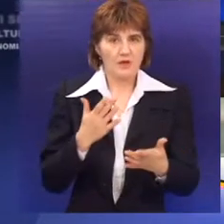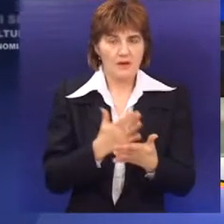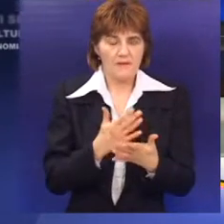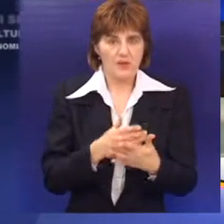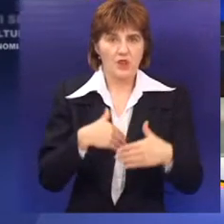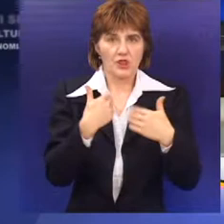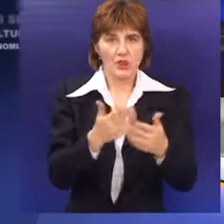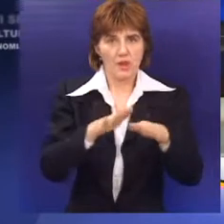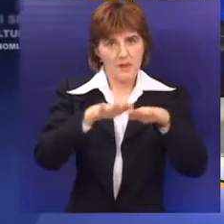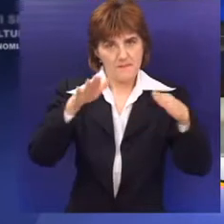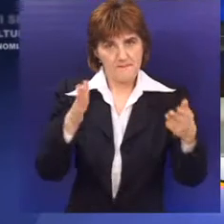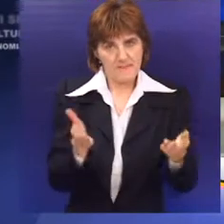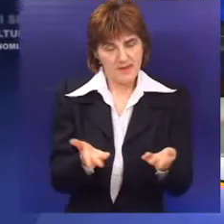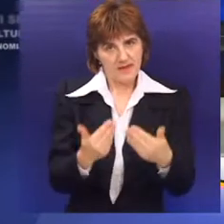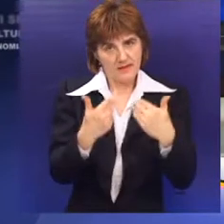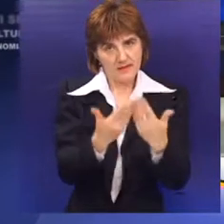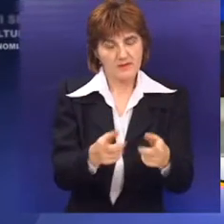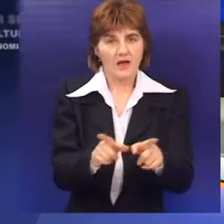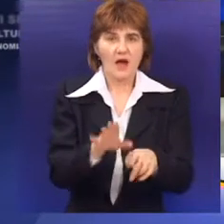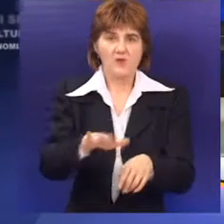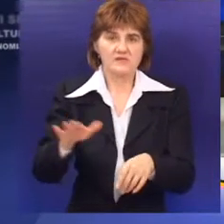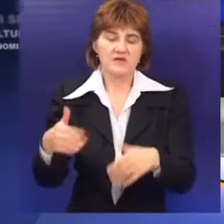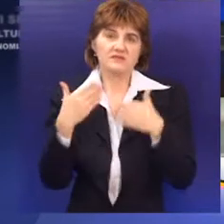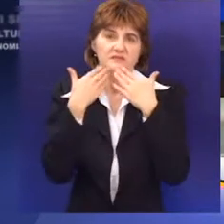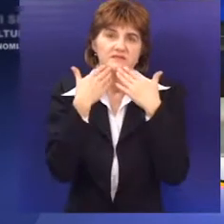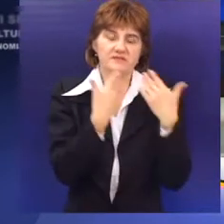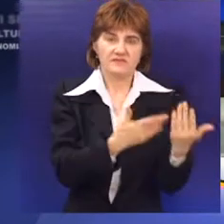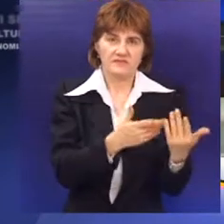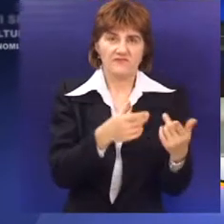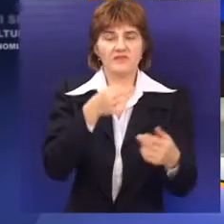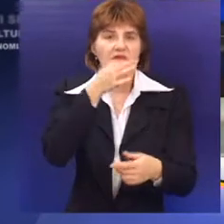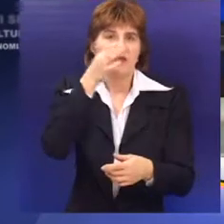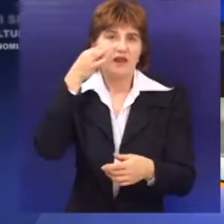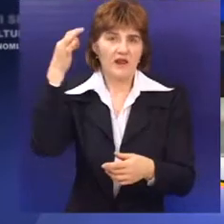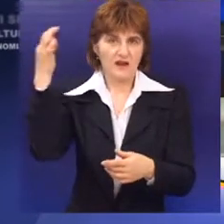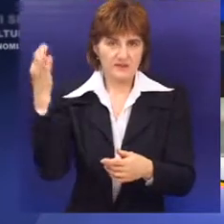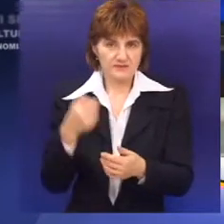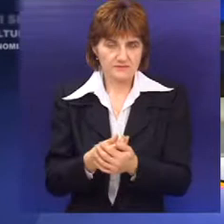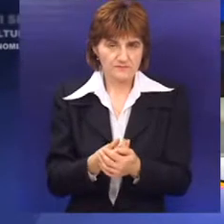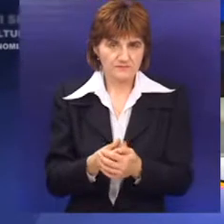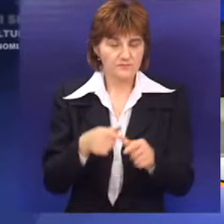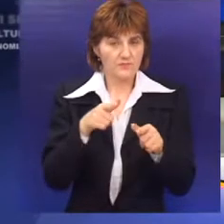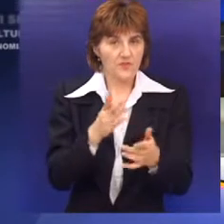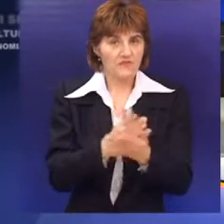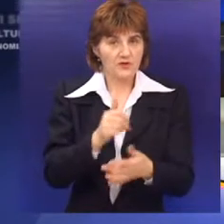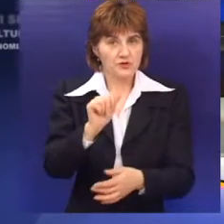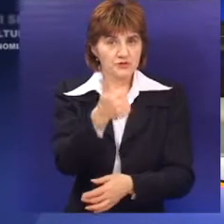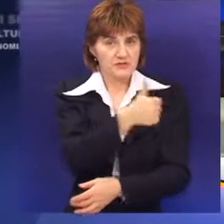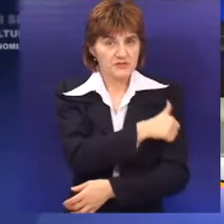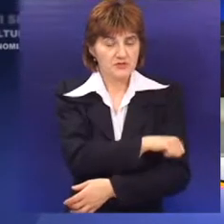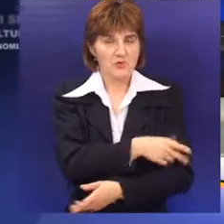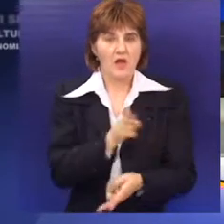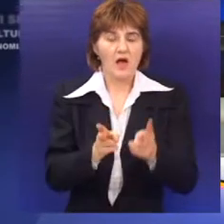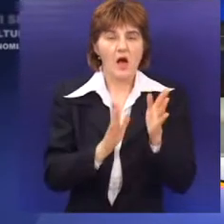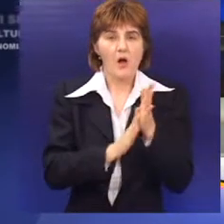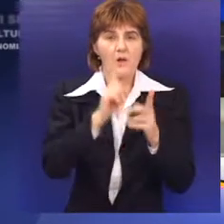Mikulaš je doneo paketiće, dok su deca njemu kao zahvalnost za darove uzvratila recitacijama. Ovo je već 11. godina